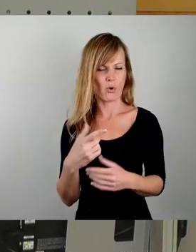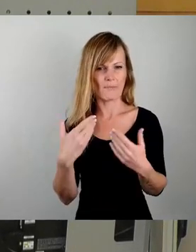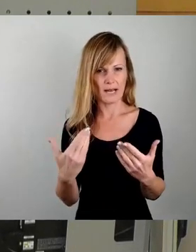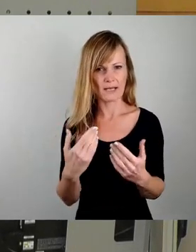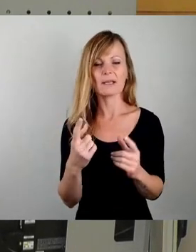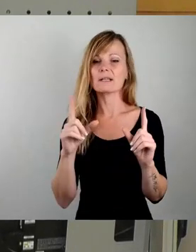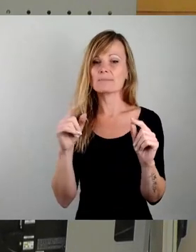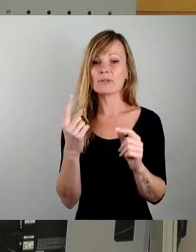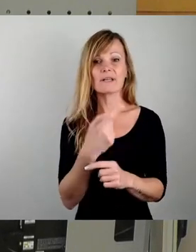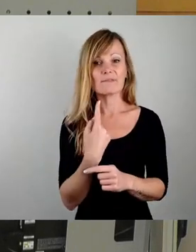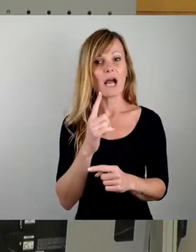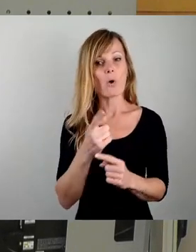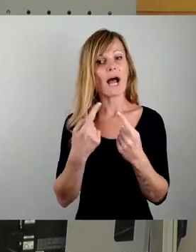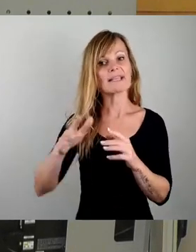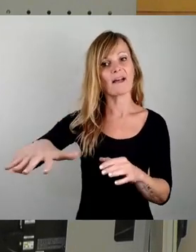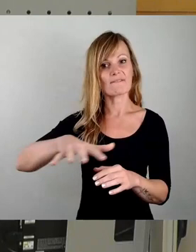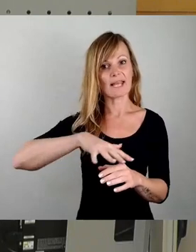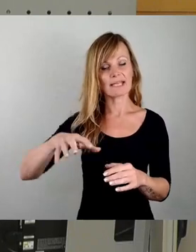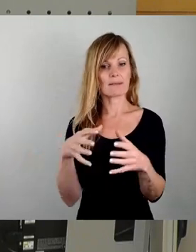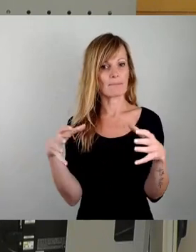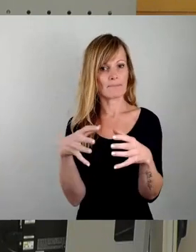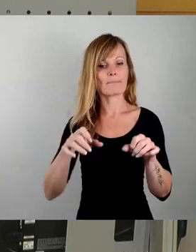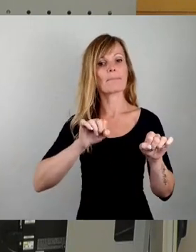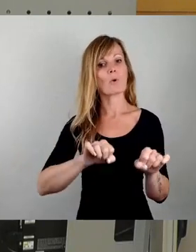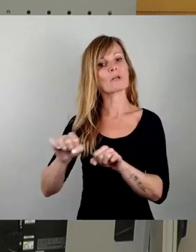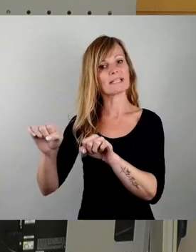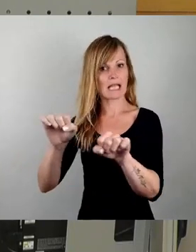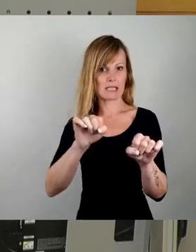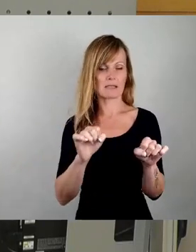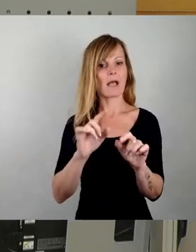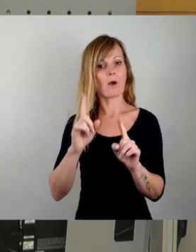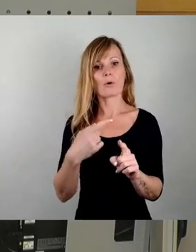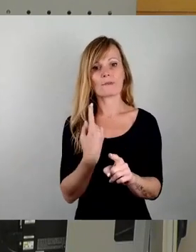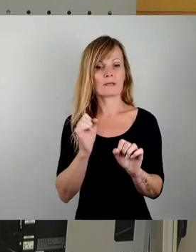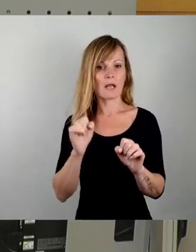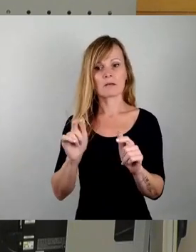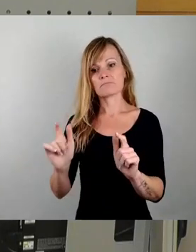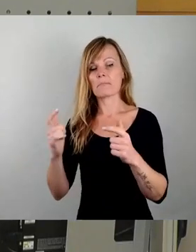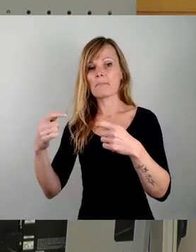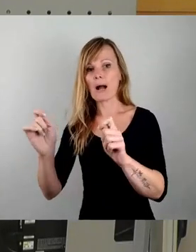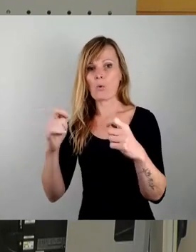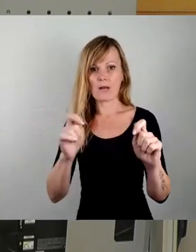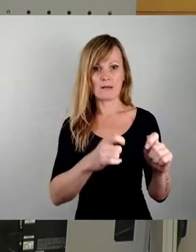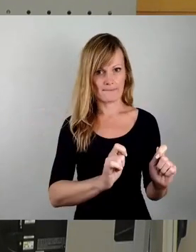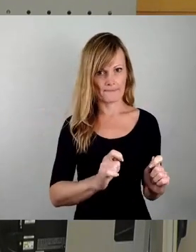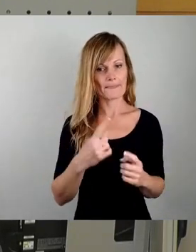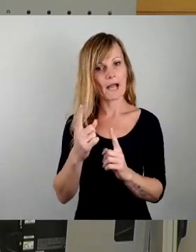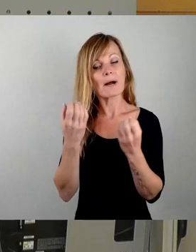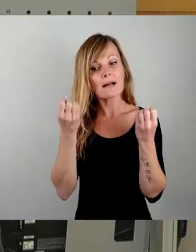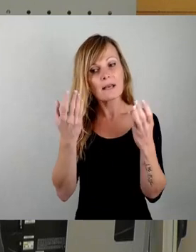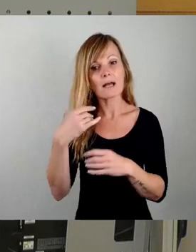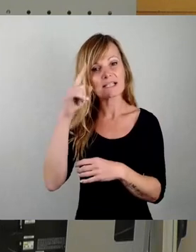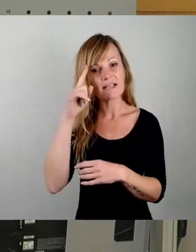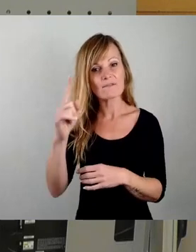durchaus auch noch andere Flächenpotenziale, mit denen wir auch arbeiten können. Aber es kann natürlich trotzdem sinnvoll sein, in einzelnen